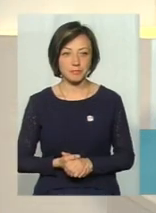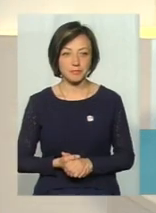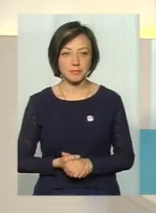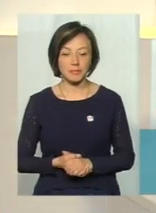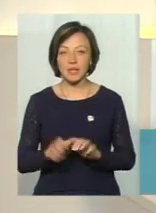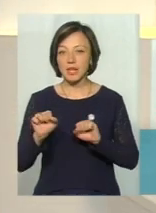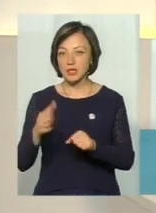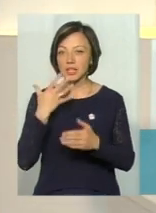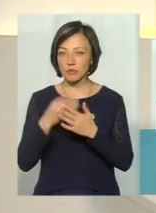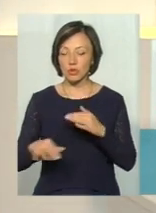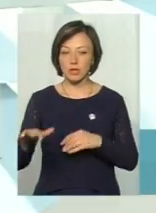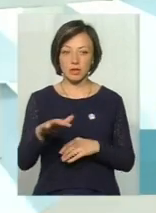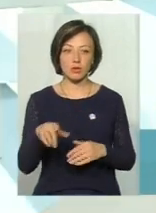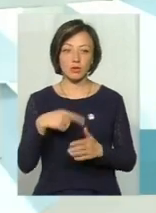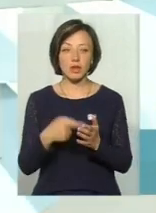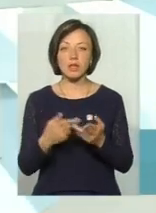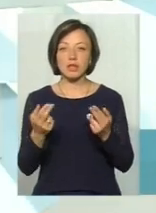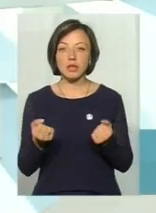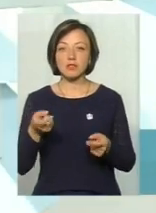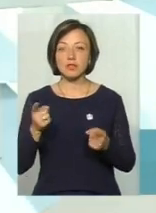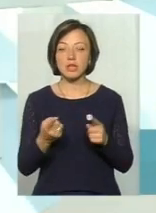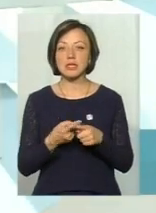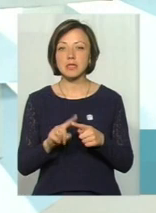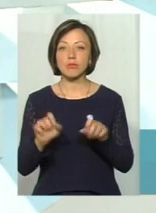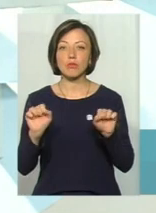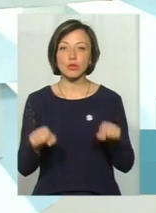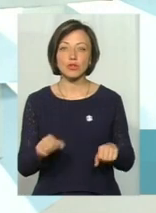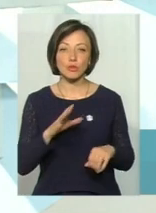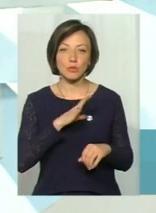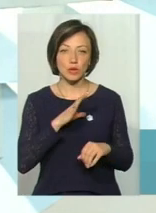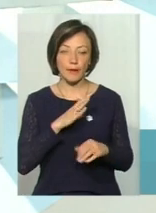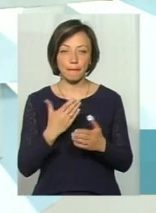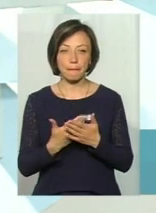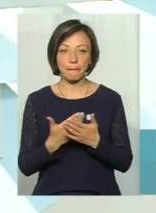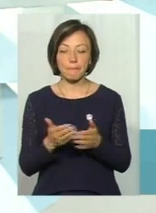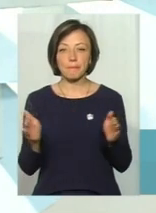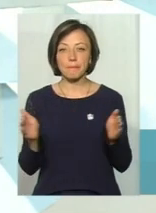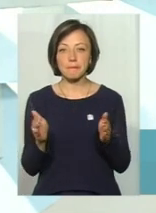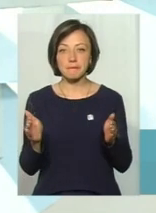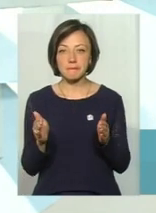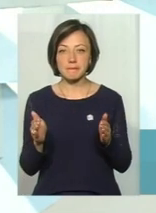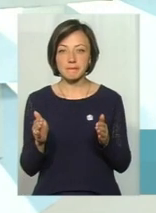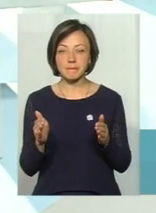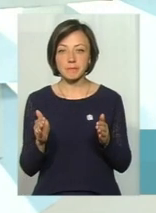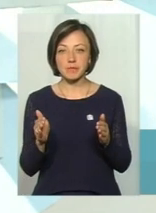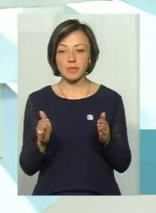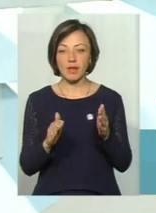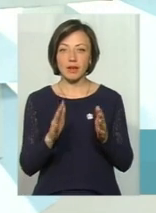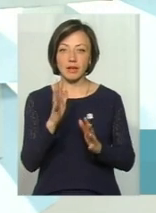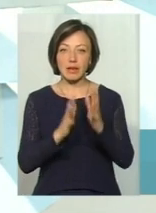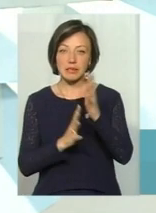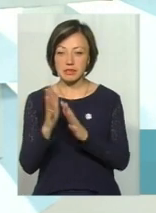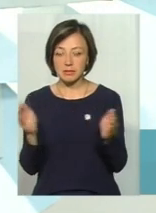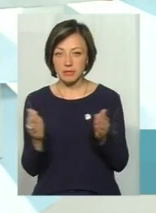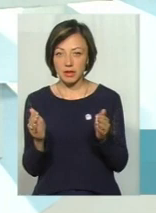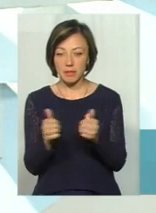захищати свою періду. Ну, звичайно, звичайно. Це може бути, скажімо, невеличкий гай, невеличкий ліс